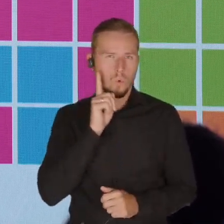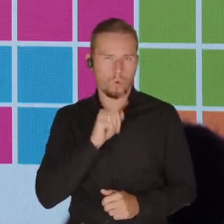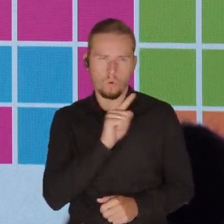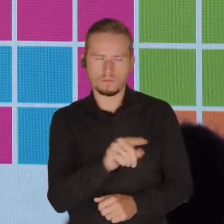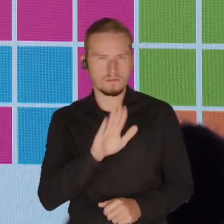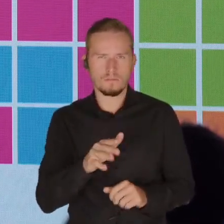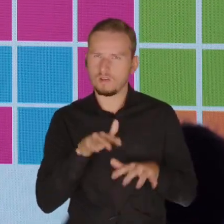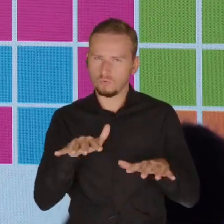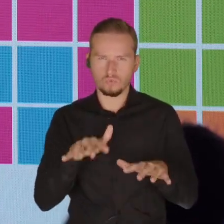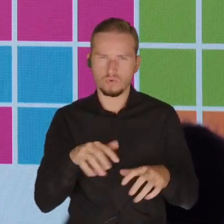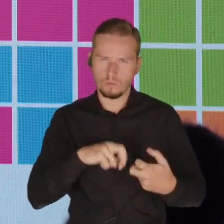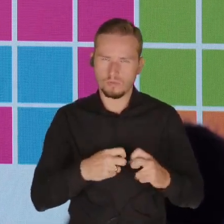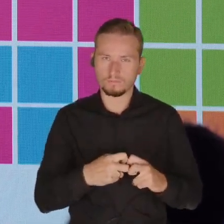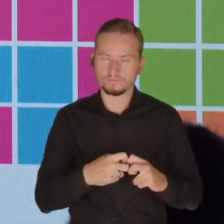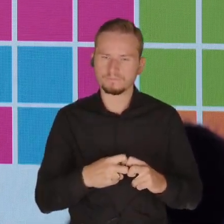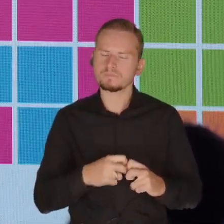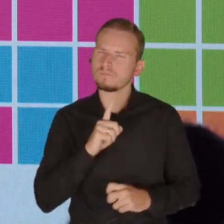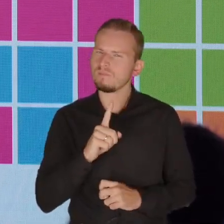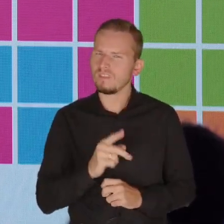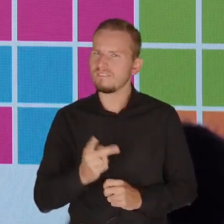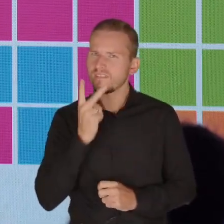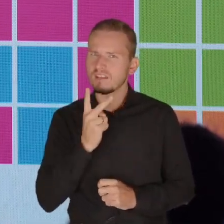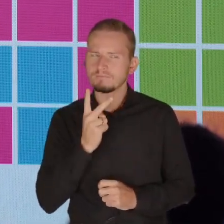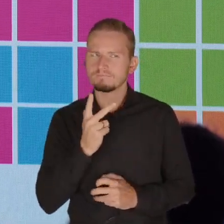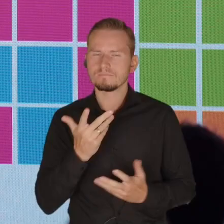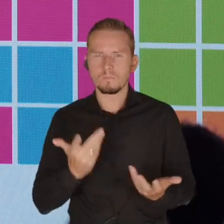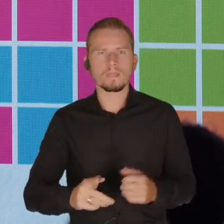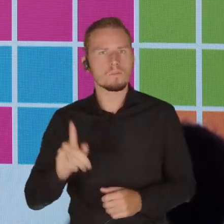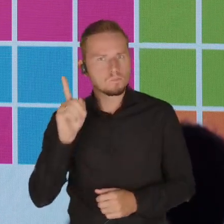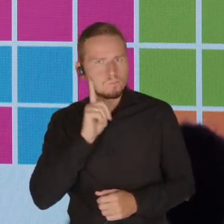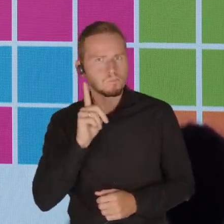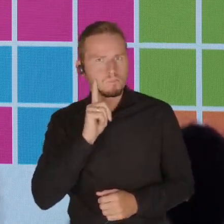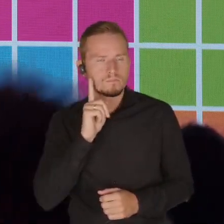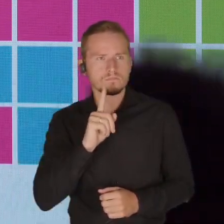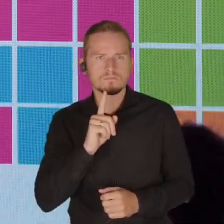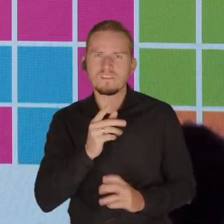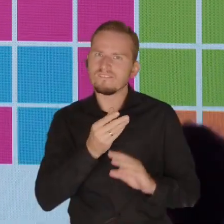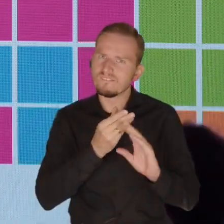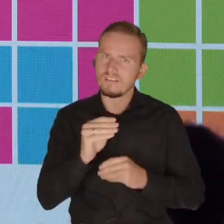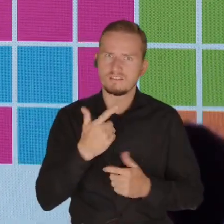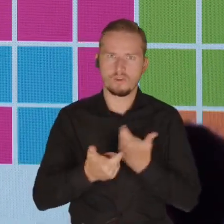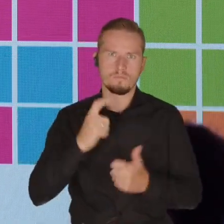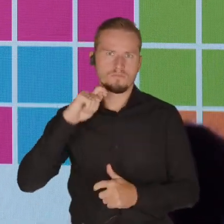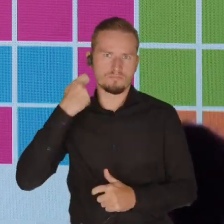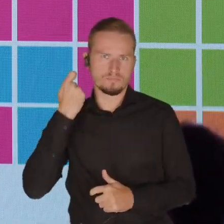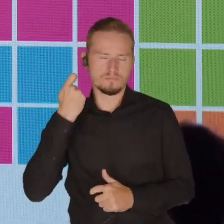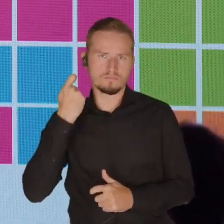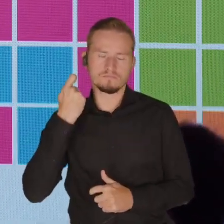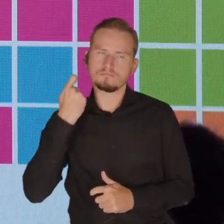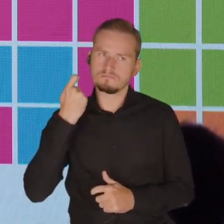widzimy, że to mężczyźni częściej popełniają samobójstwo. Trudno jest